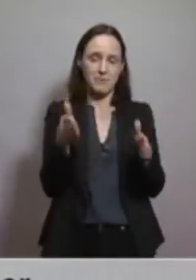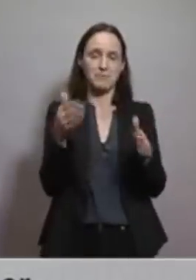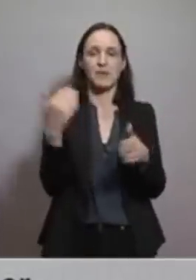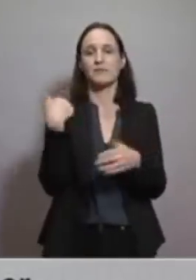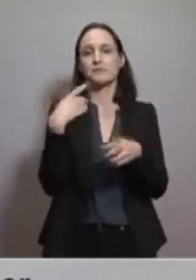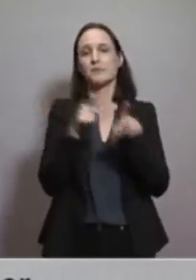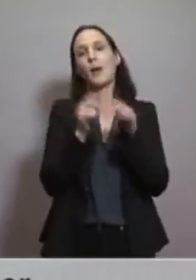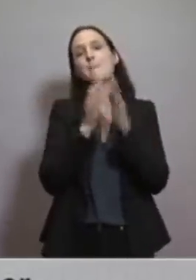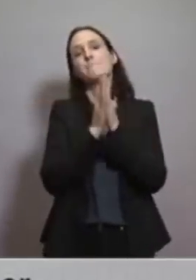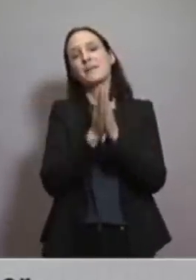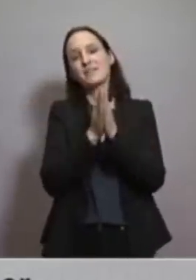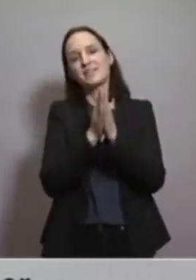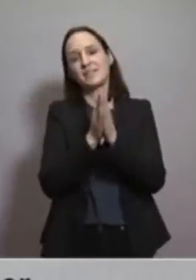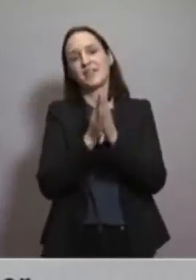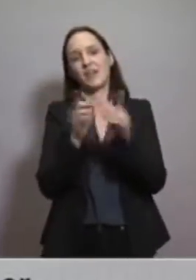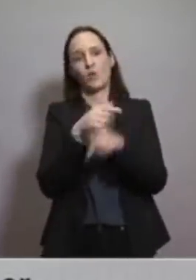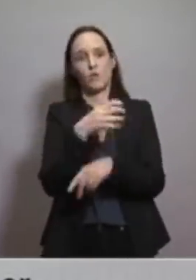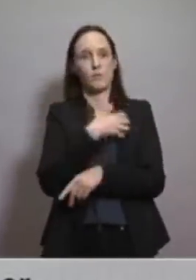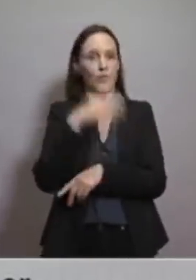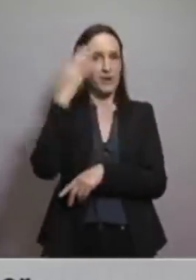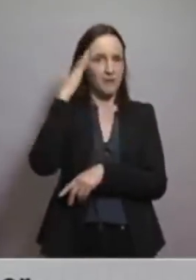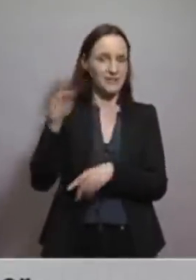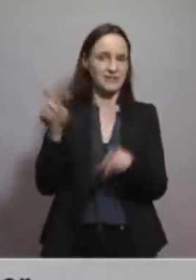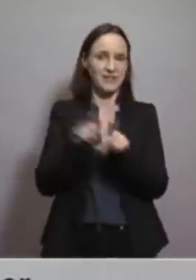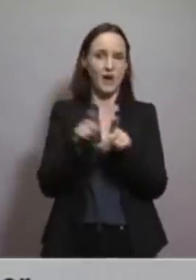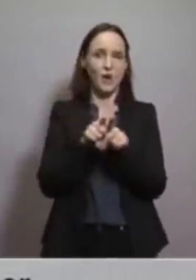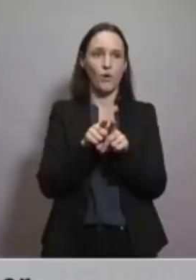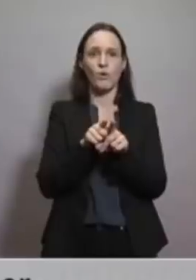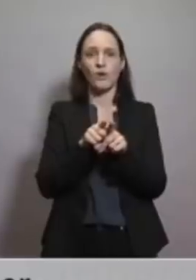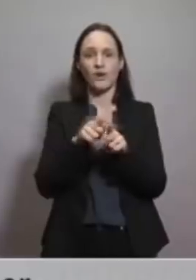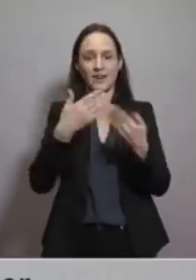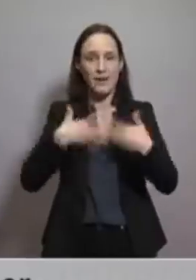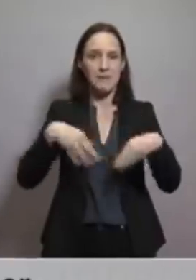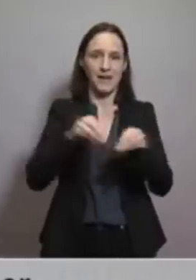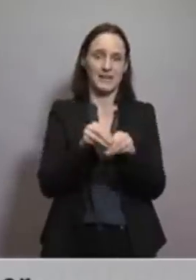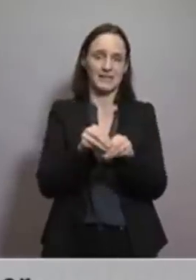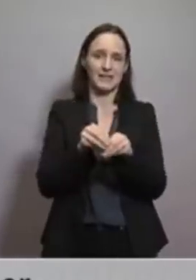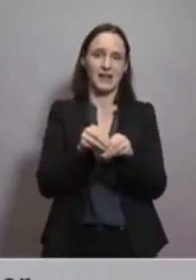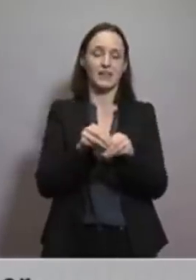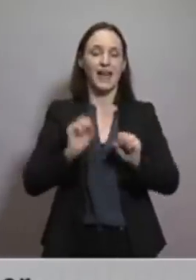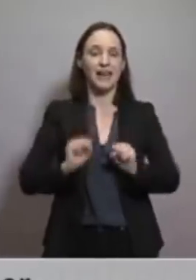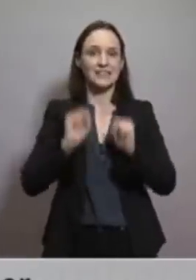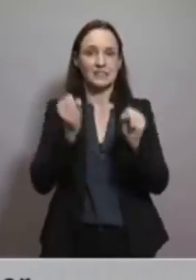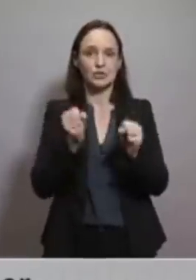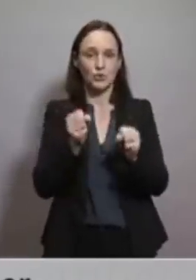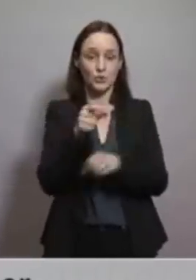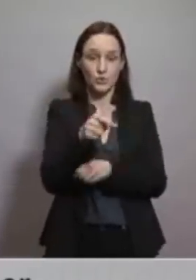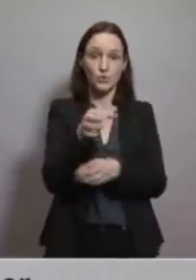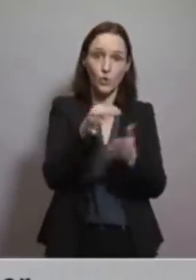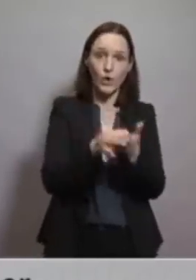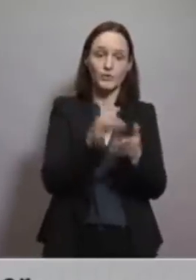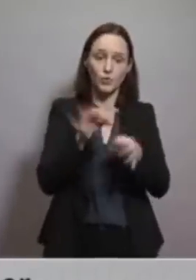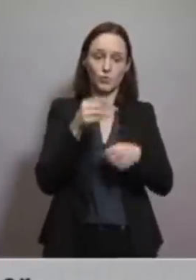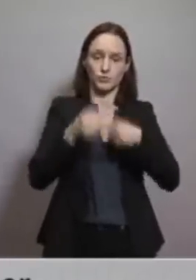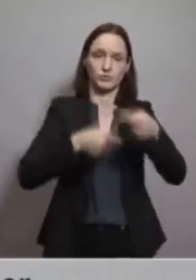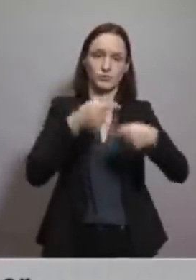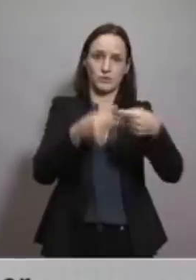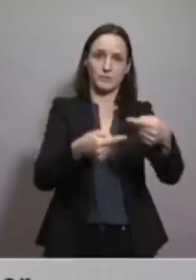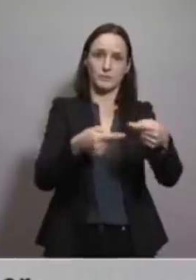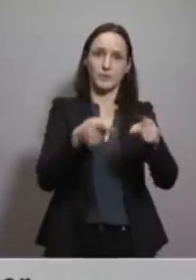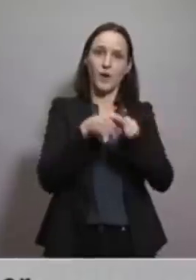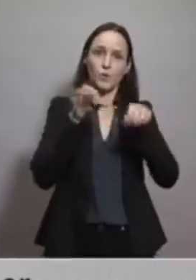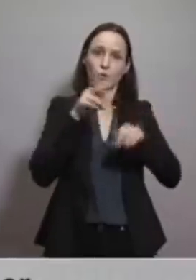die Gemeinden, in dem Fall auch an die Bürgermeister, dazu zu schauen, dass diese Aktionen vor Ort gut durchgeführt werden, sie in gewisser Hinsicht auch zu